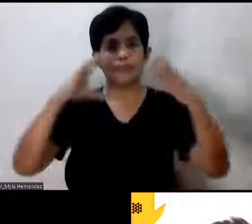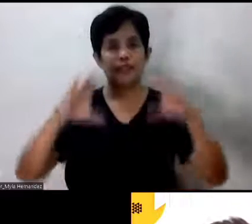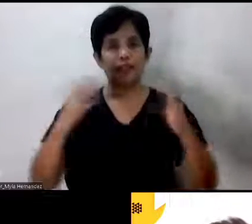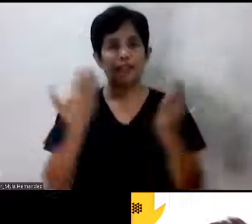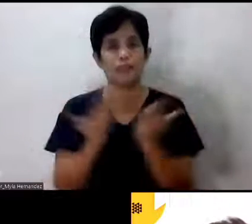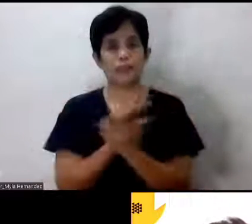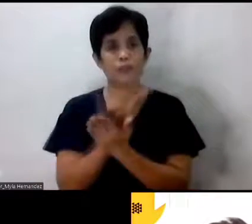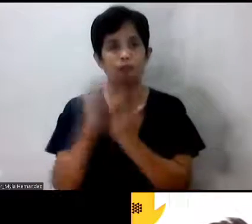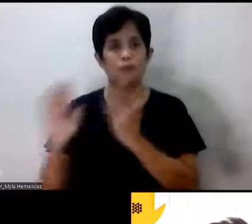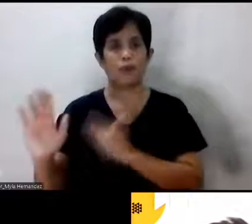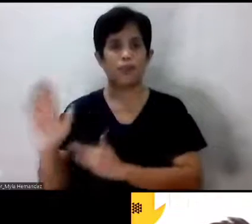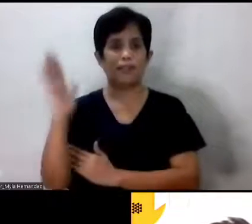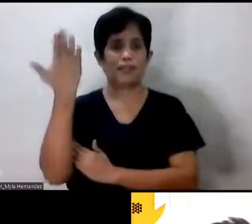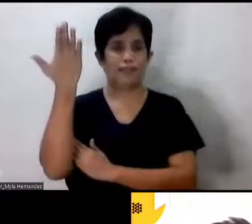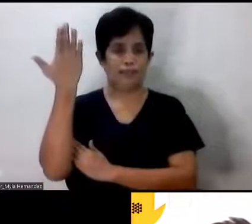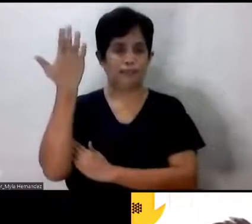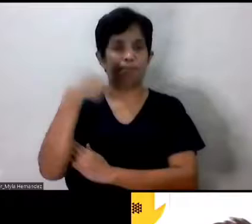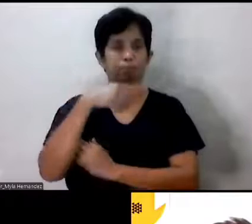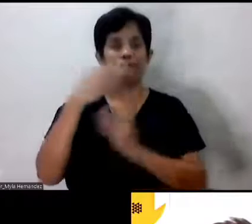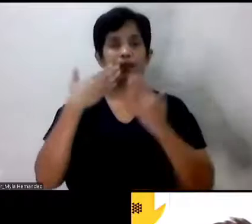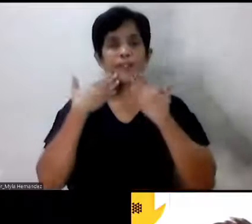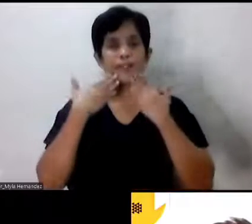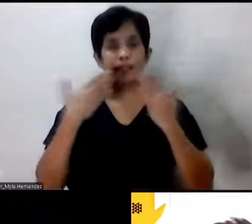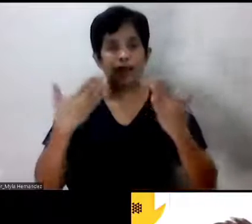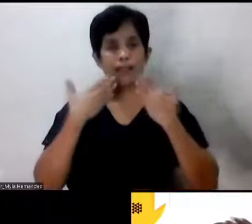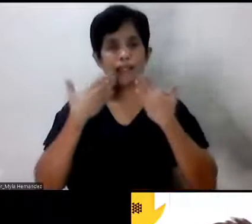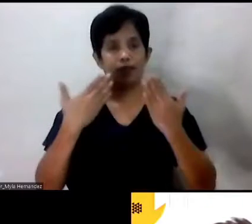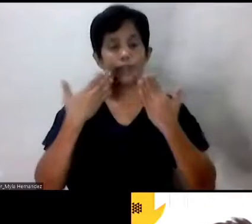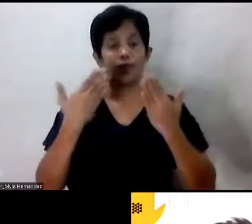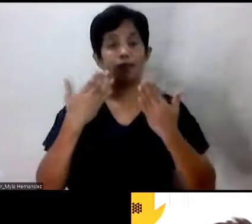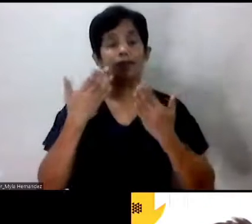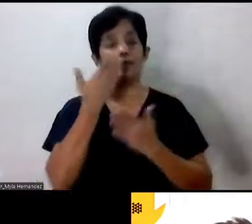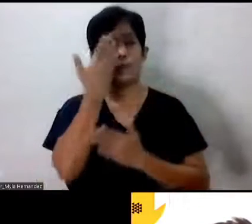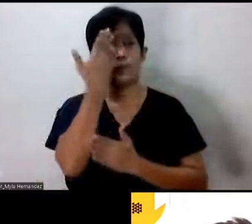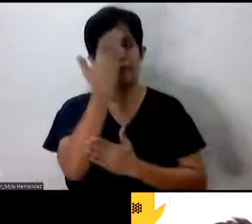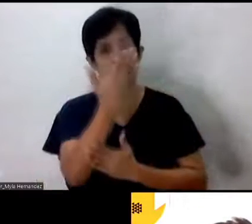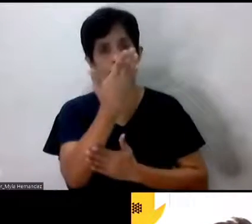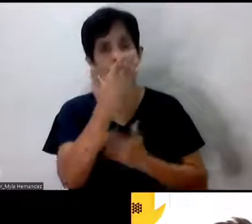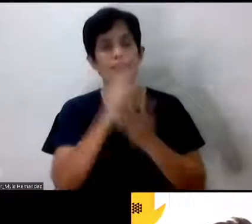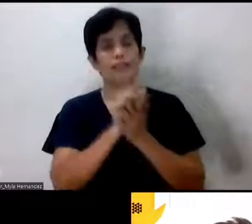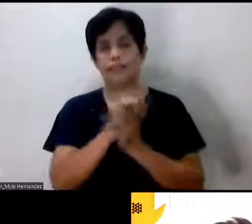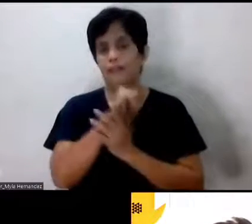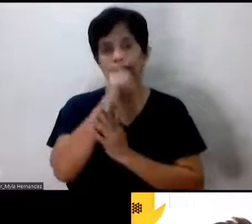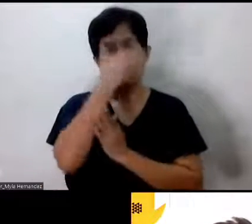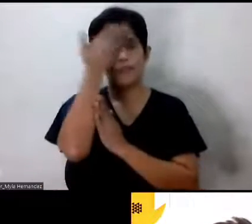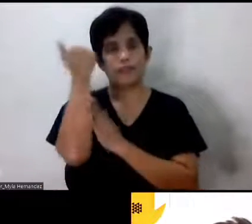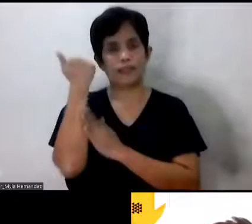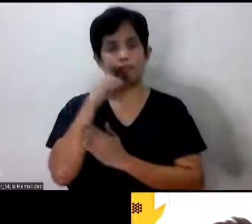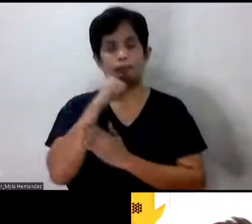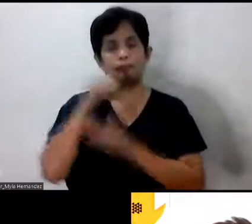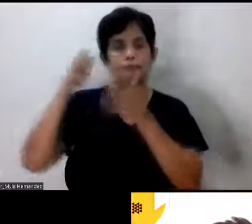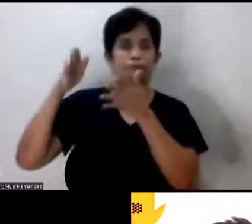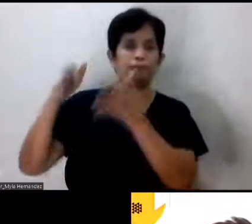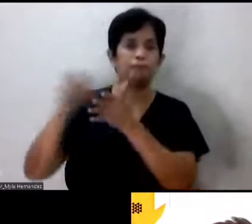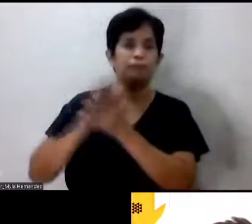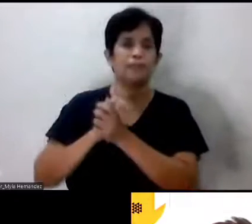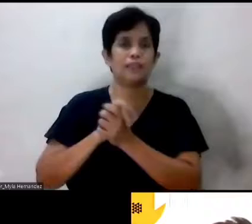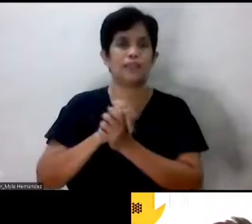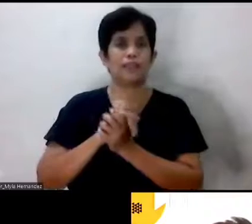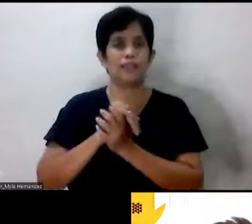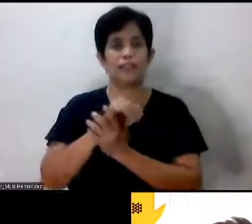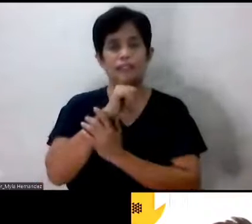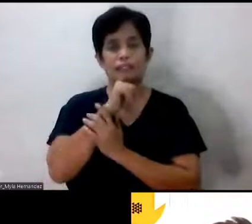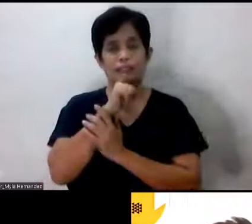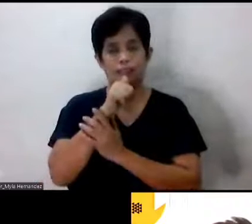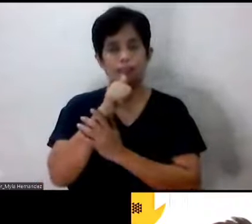umaga. Kami po ay nagpapasalamat dahil nandyan ka, hindi mo kami nakakalimutan, hindi mo kami pinababayaan, hindi mo kami